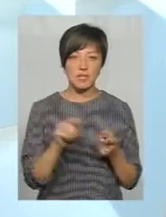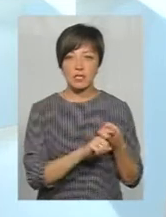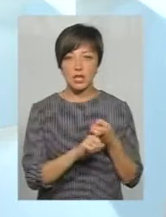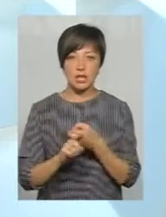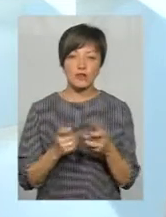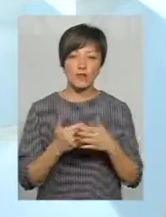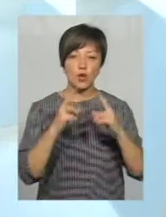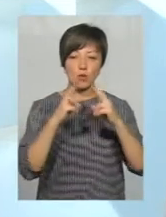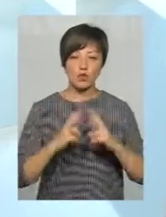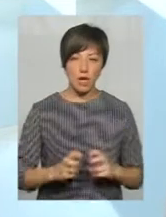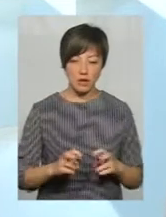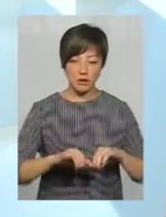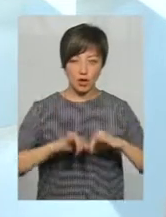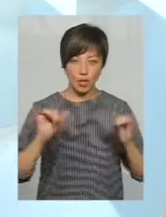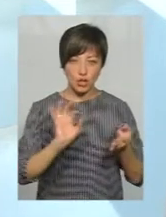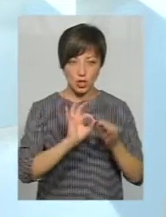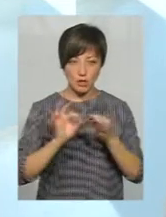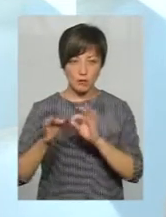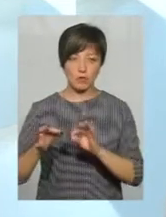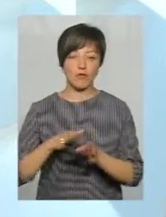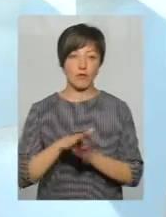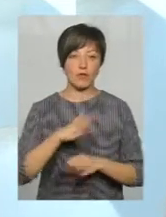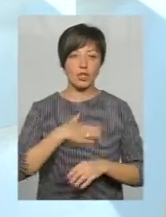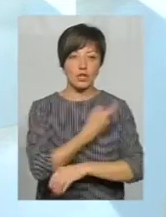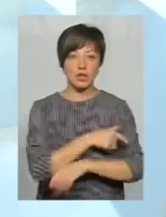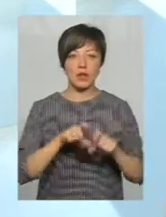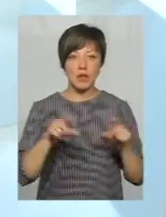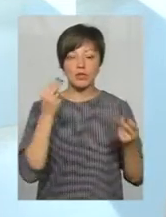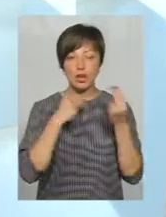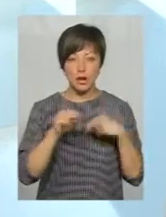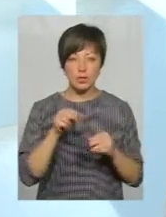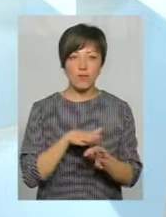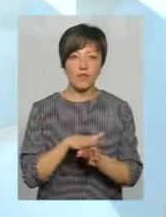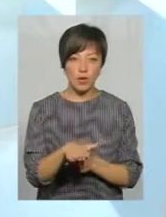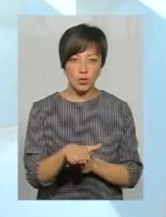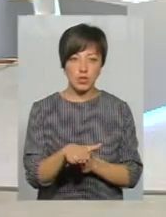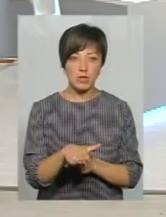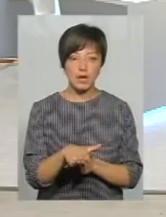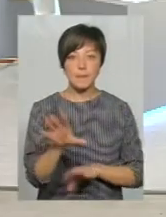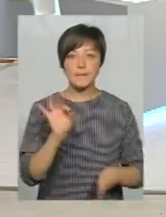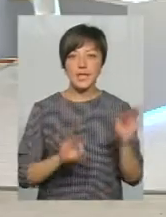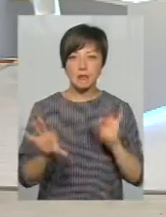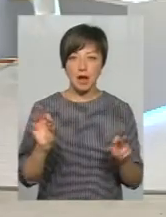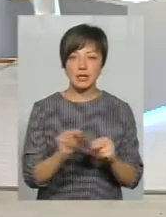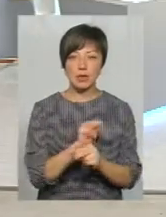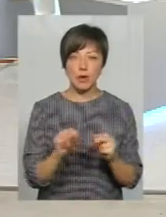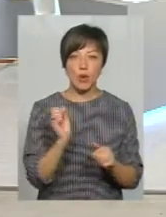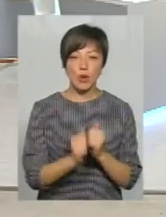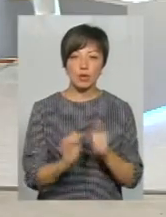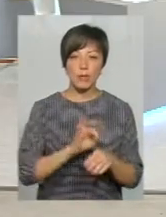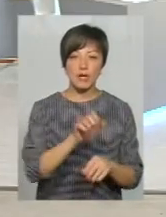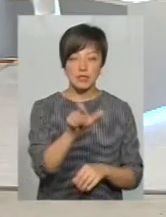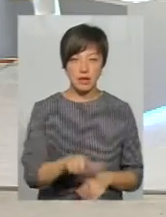від обстежень, які розширені ми виконуємо в нашій лікарні для того, щоб якнайкраще виконати, підібрати терапію для кожного